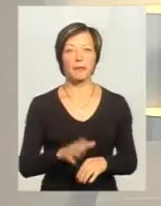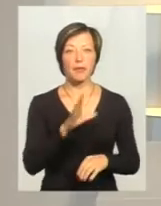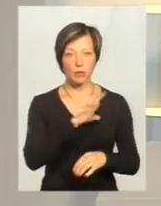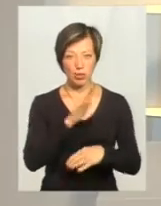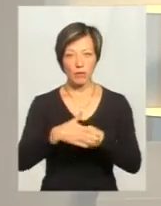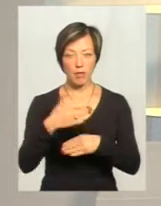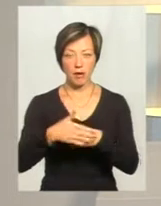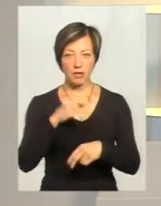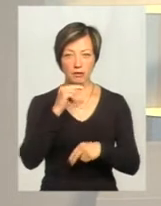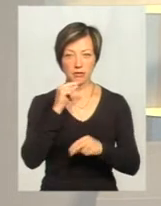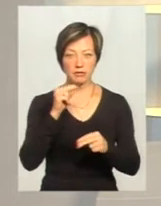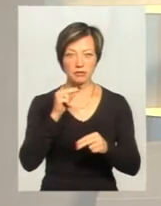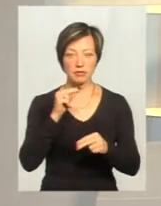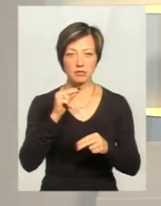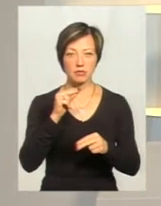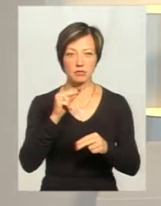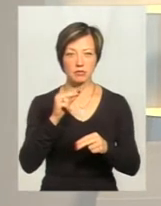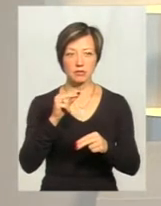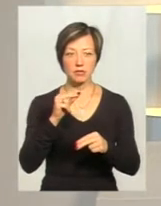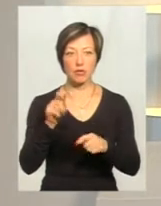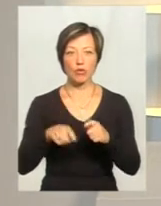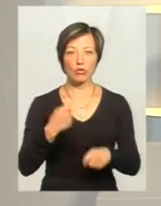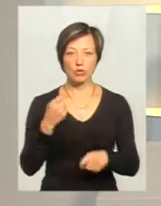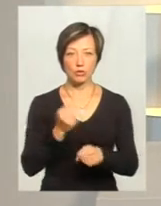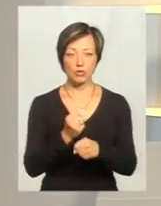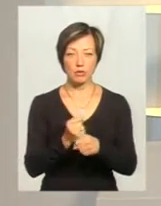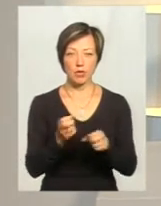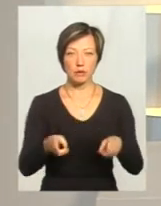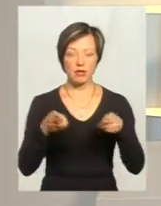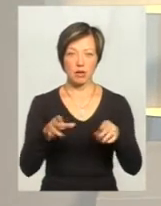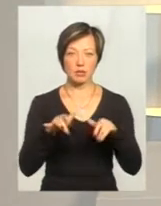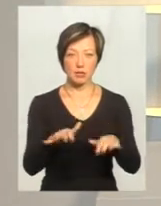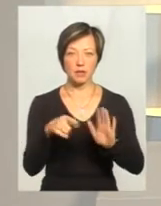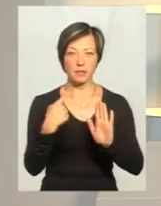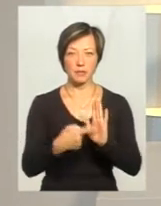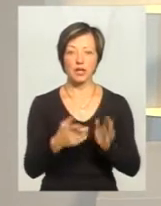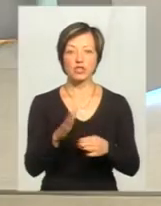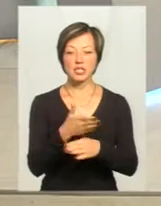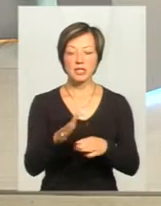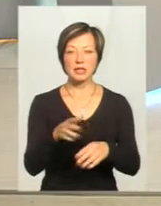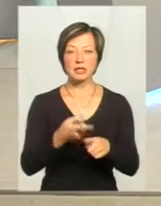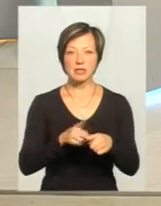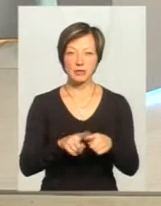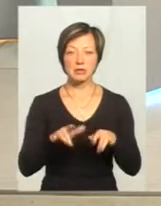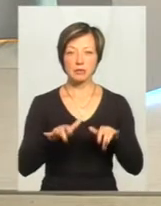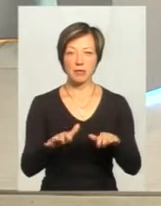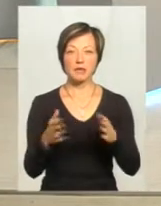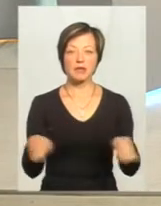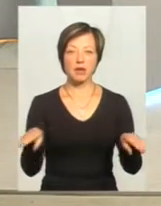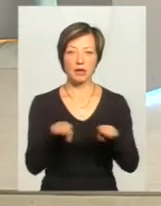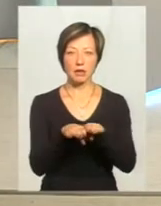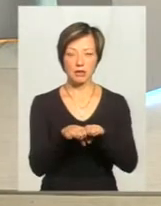покарані ті, з приводу кого були ті порушення кримінальні провадження? Частина з цих кримінальних проваджень закрита.